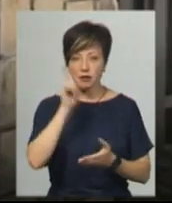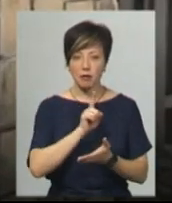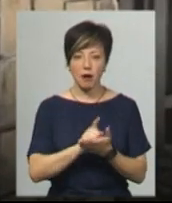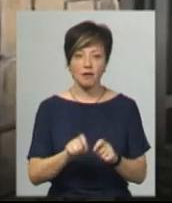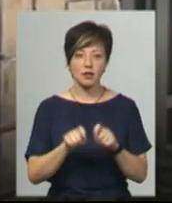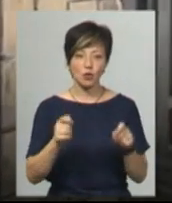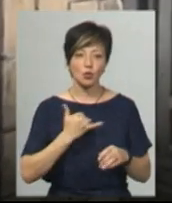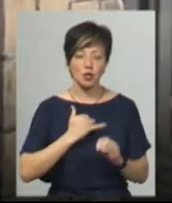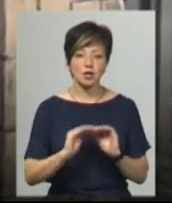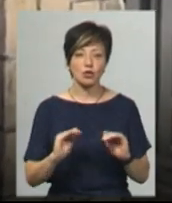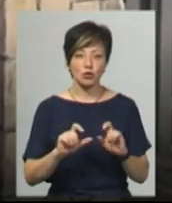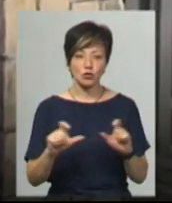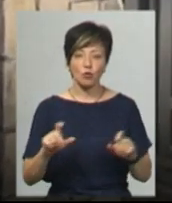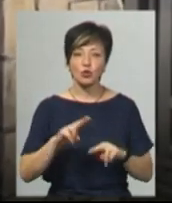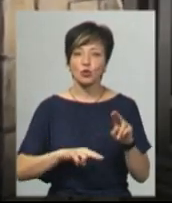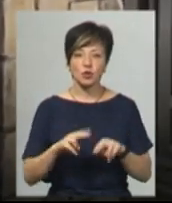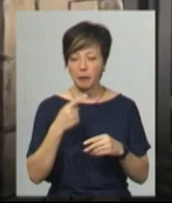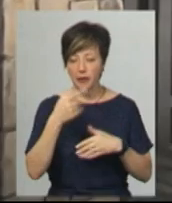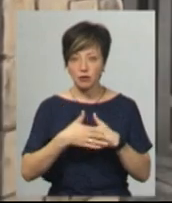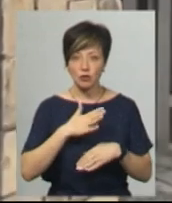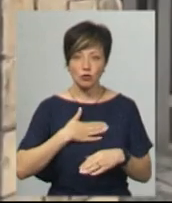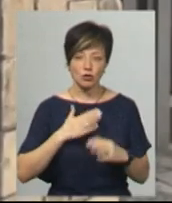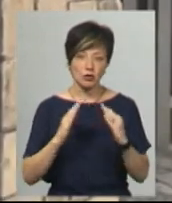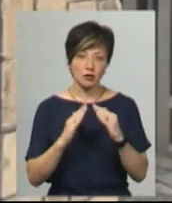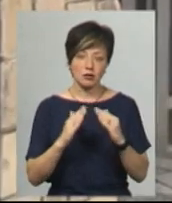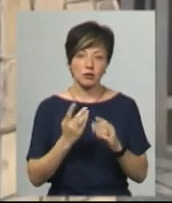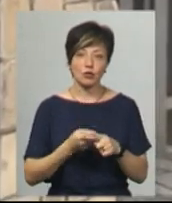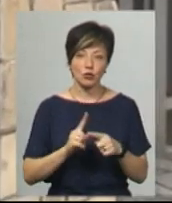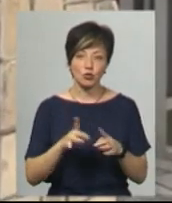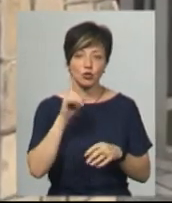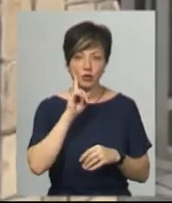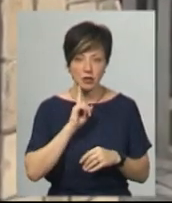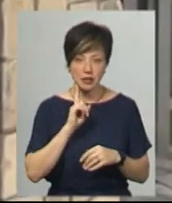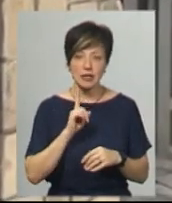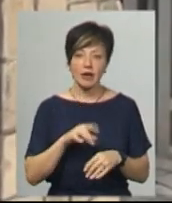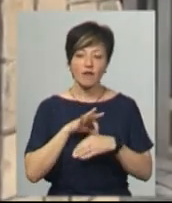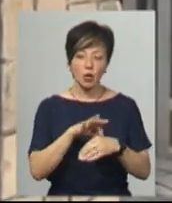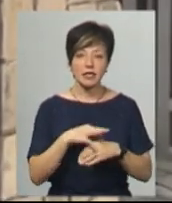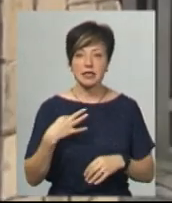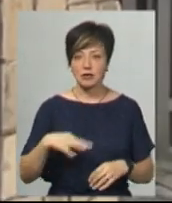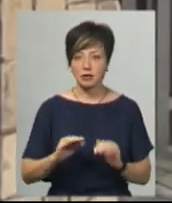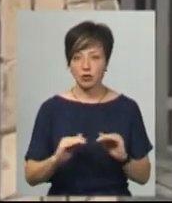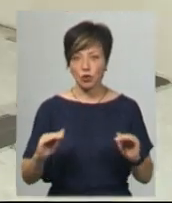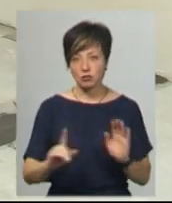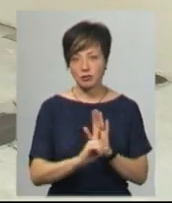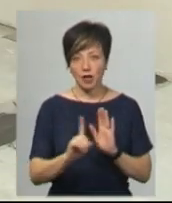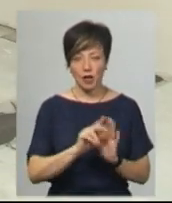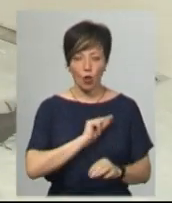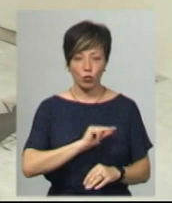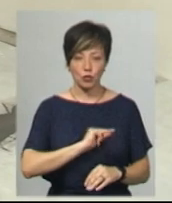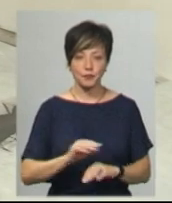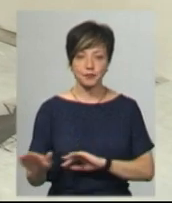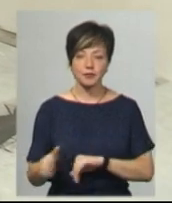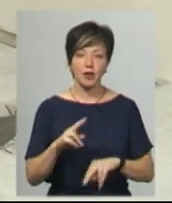відкрити у нас садочок. Він будується неподалек від нашого будинку, тому буде зручно ведити сина до садочки дорогою на роботу. На